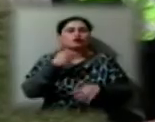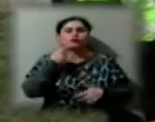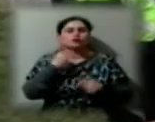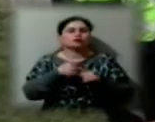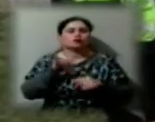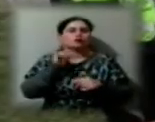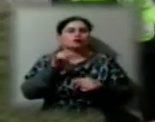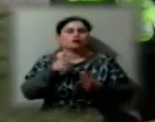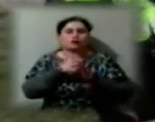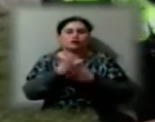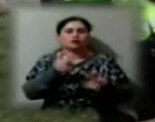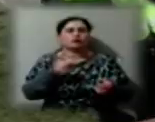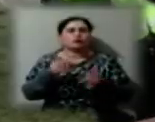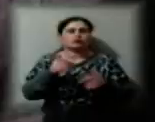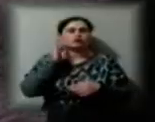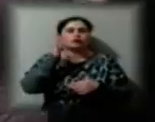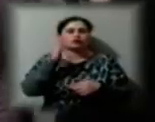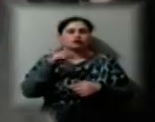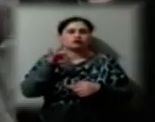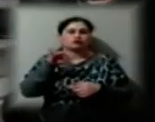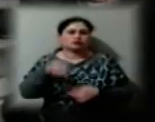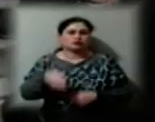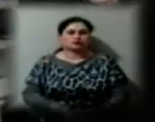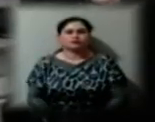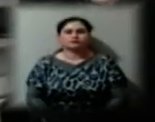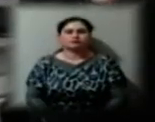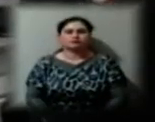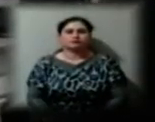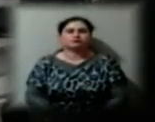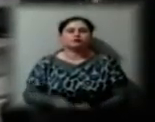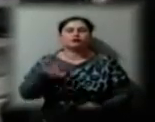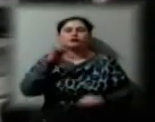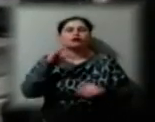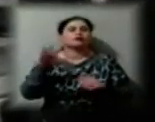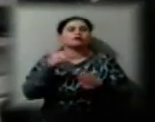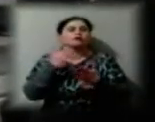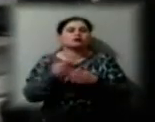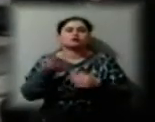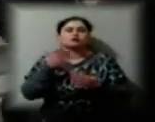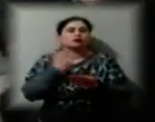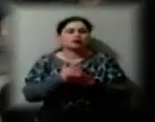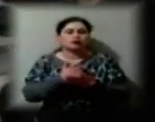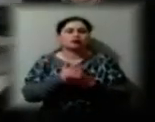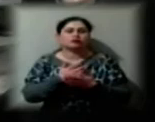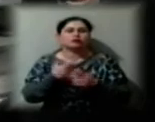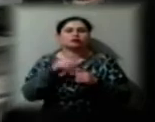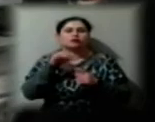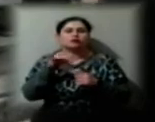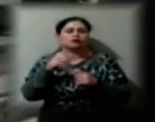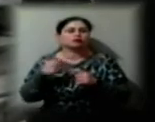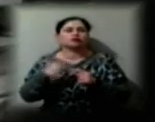підготовку майбутніх журналістів. Техніка, база, все є, земля, споруди, це, я думаю, буде певне